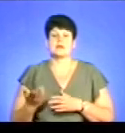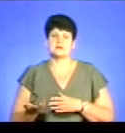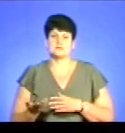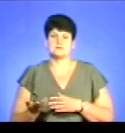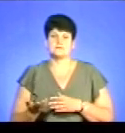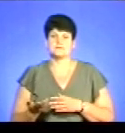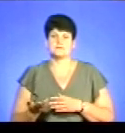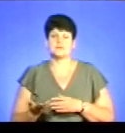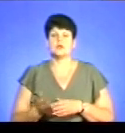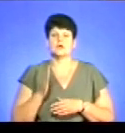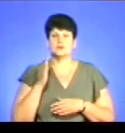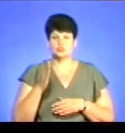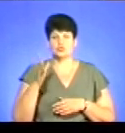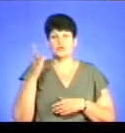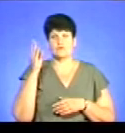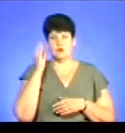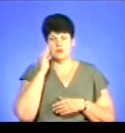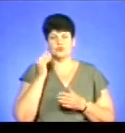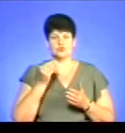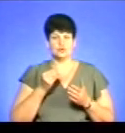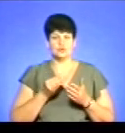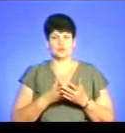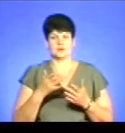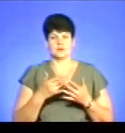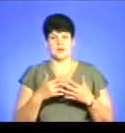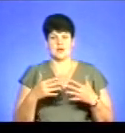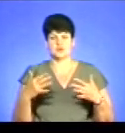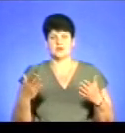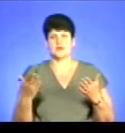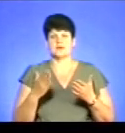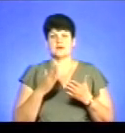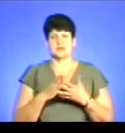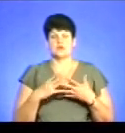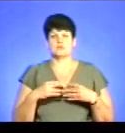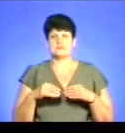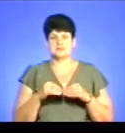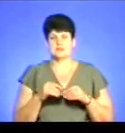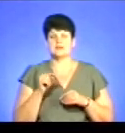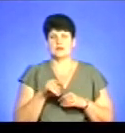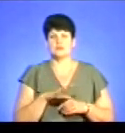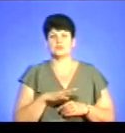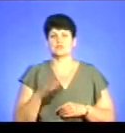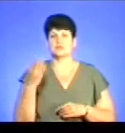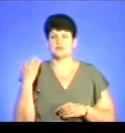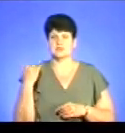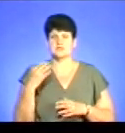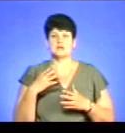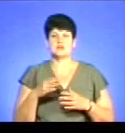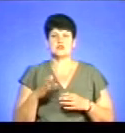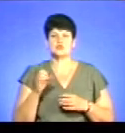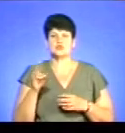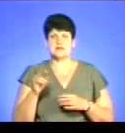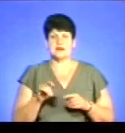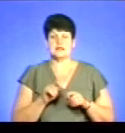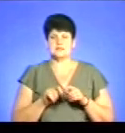Тобто, будуть враховуватися дороговартісні речі, які є в сім'ї. І так було до цього часу. Тобто, соціальний інспектор